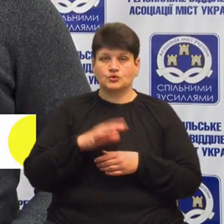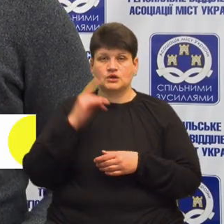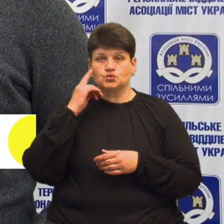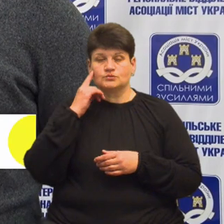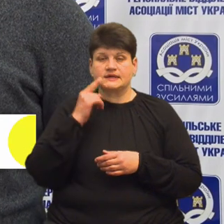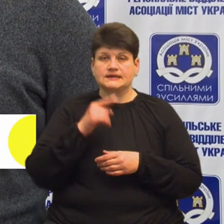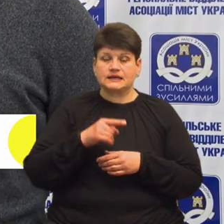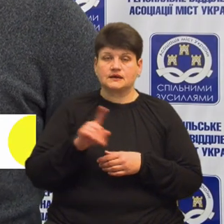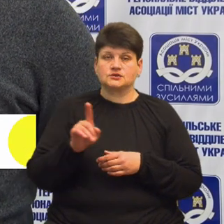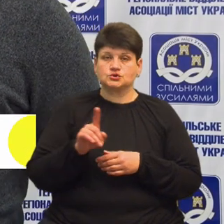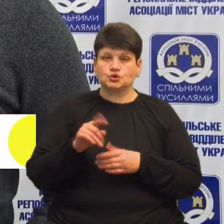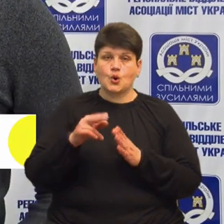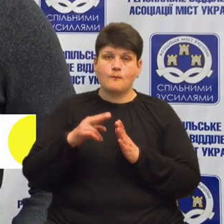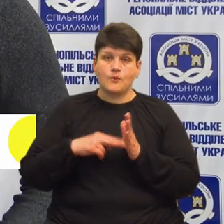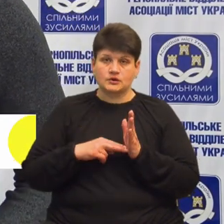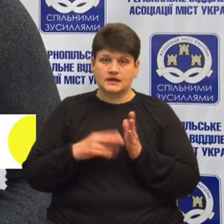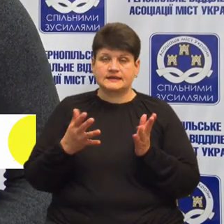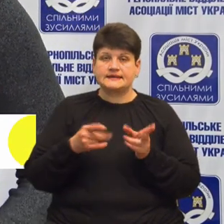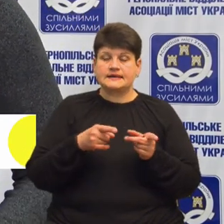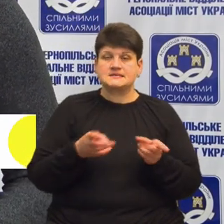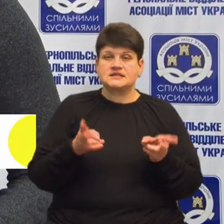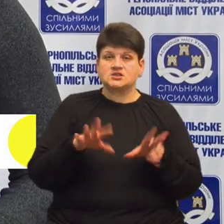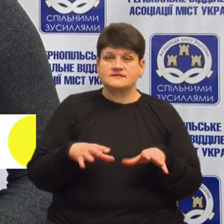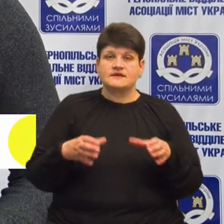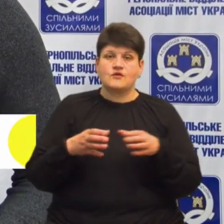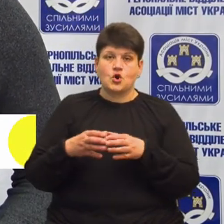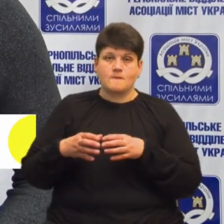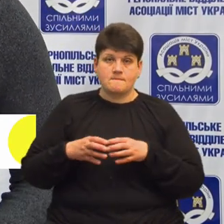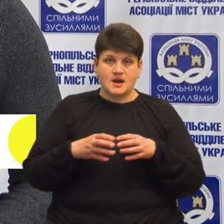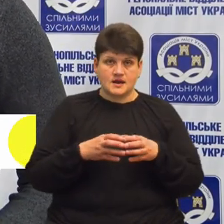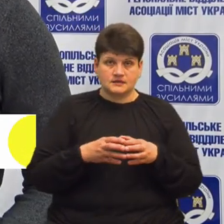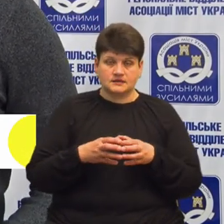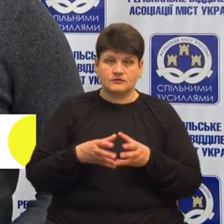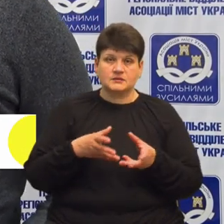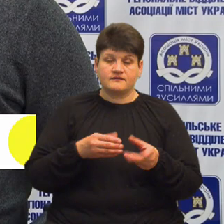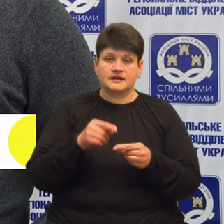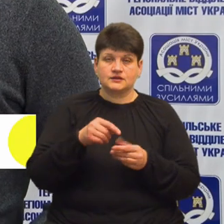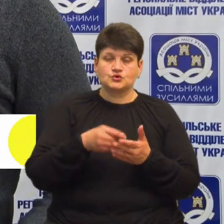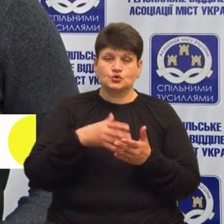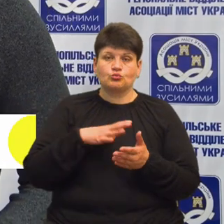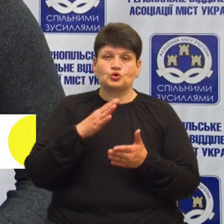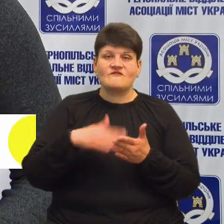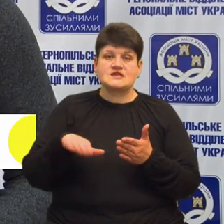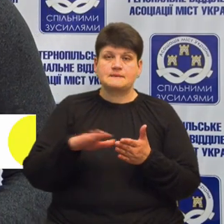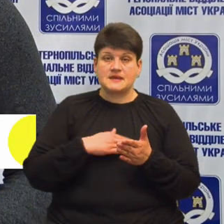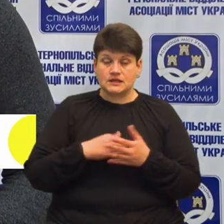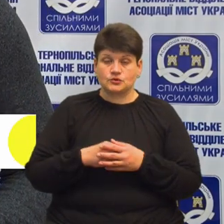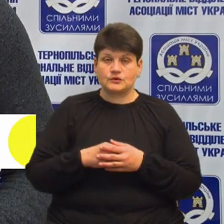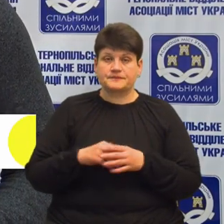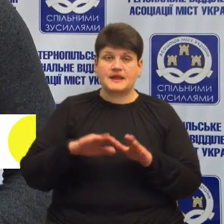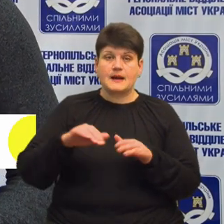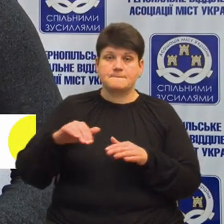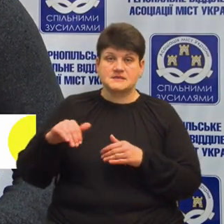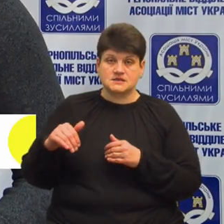податок, який там залишався в громадах, він там впливає на ціну, його було відмінимо. Але десь пізніше